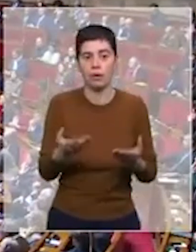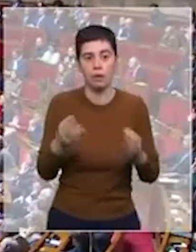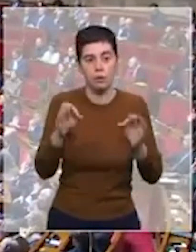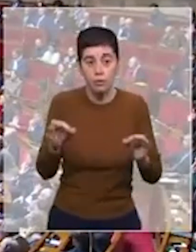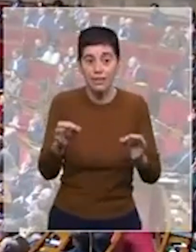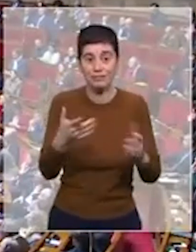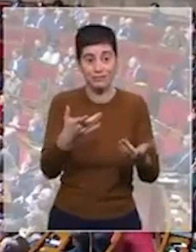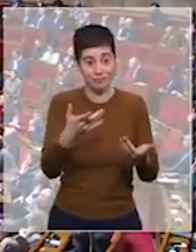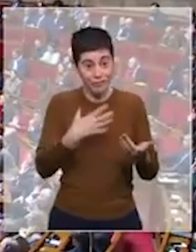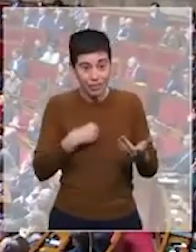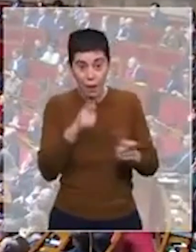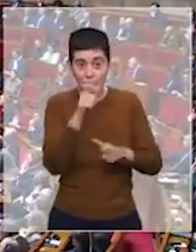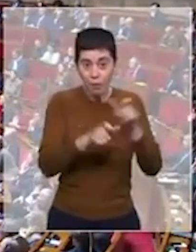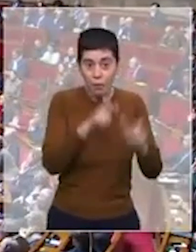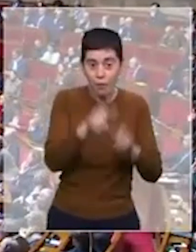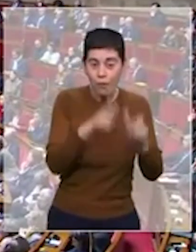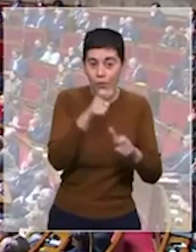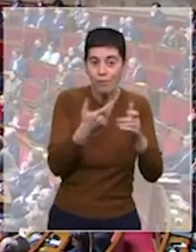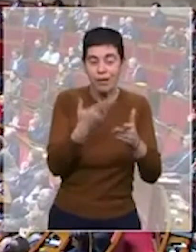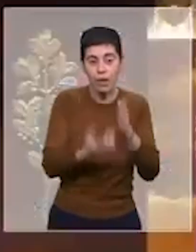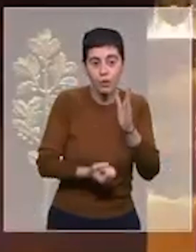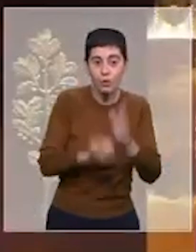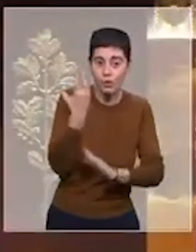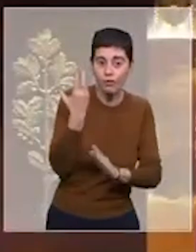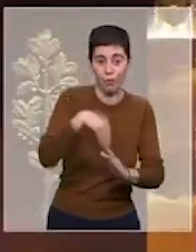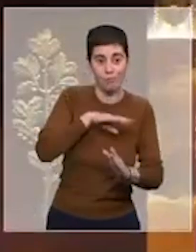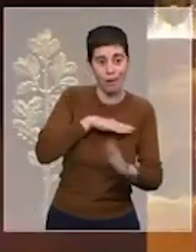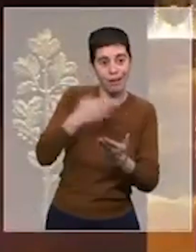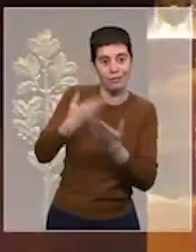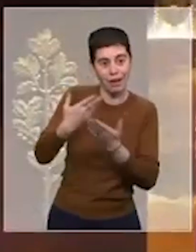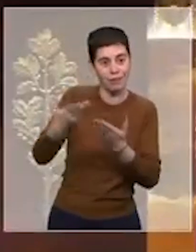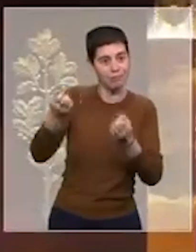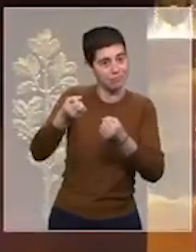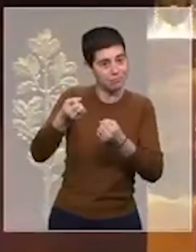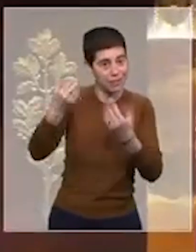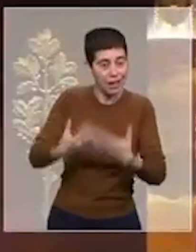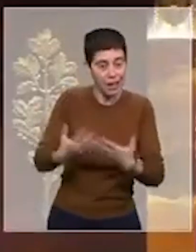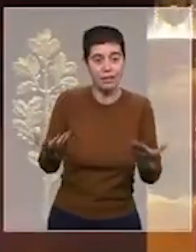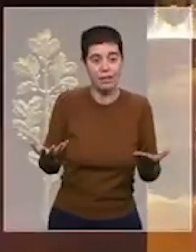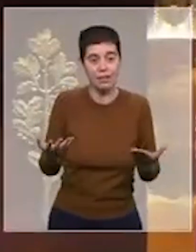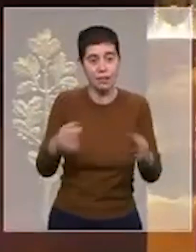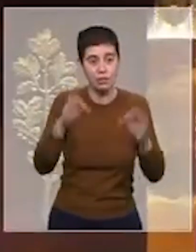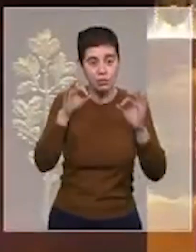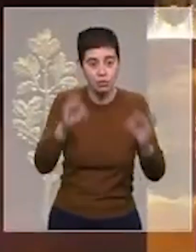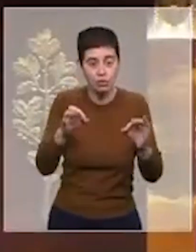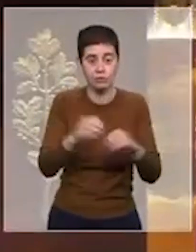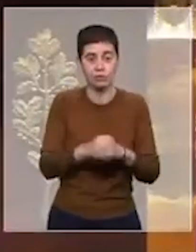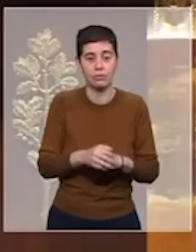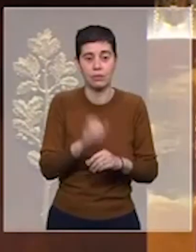nouveaux mots. Aujourd'hui, nous savons ce que signifient Crotal,